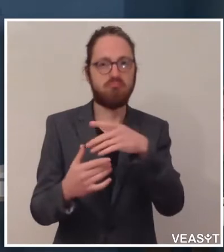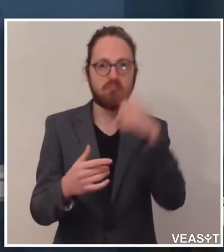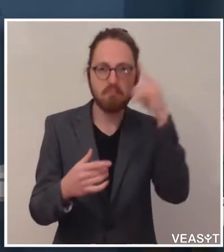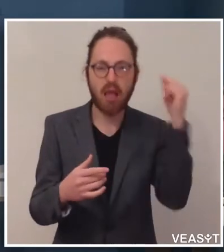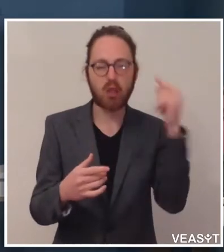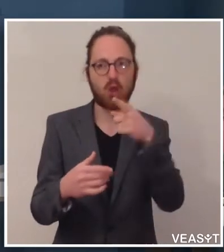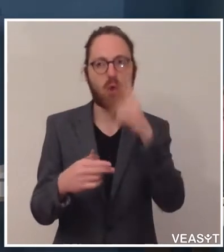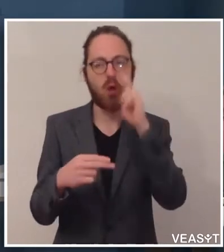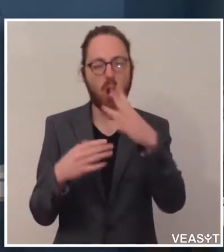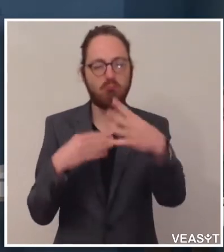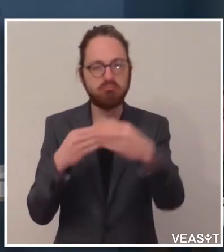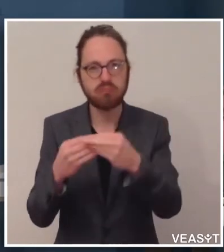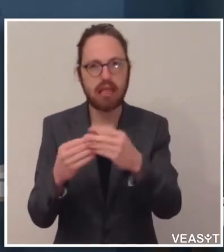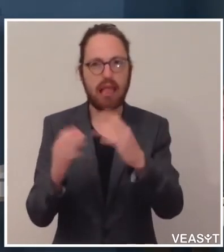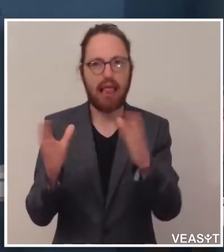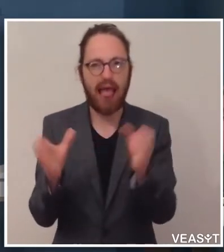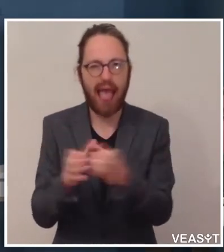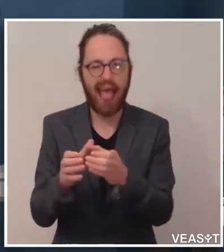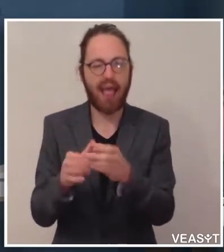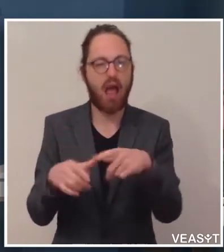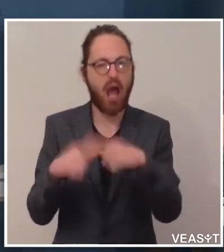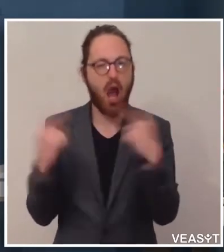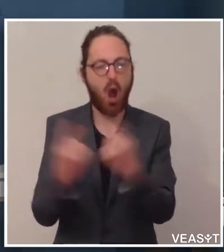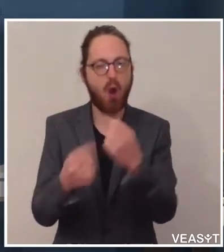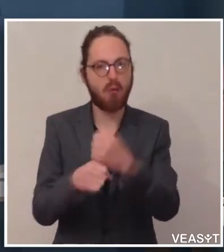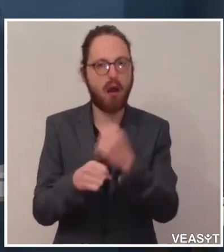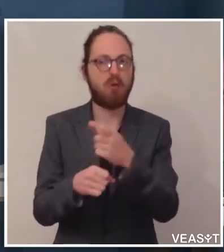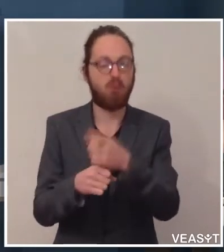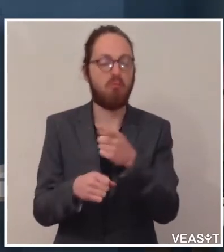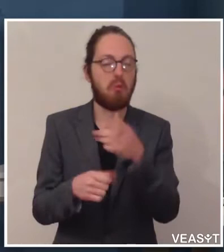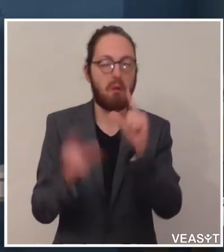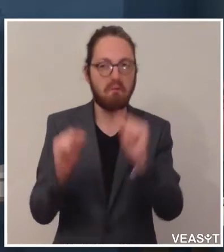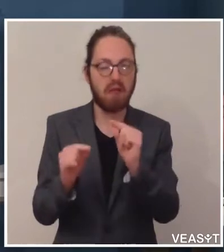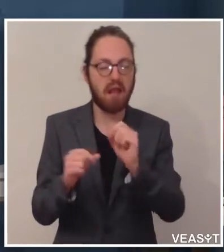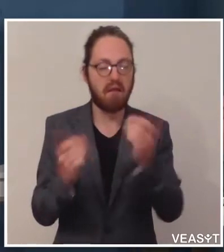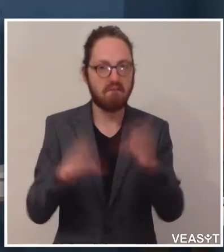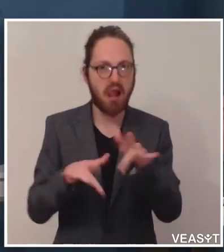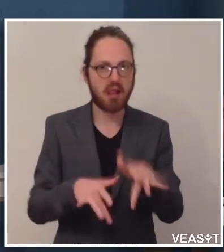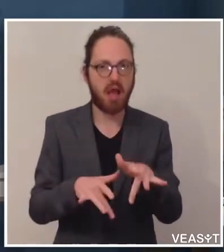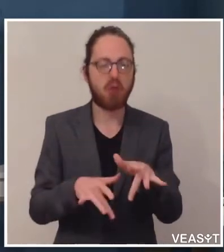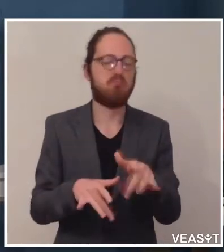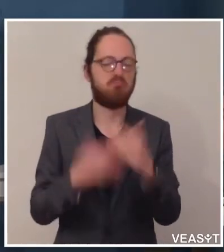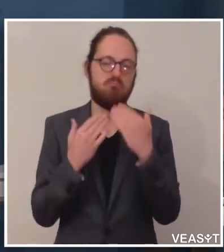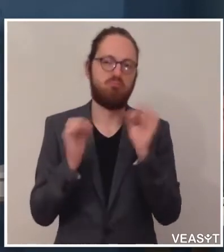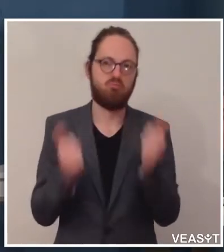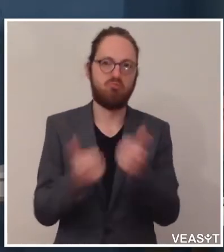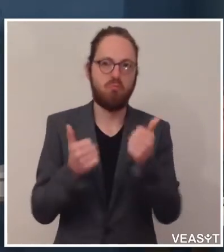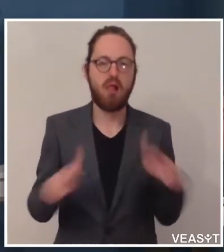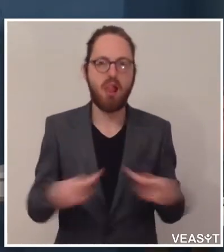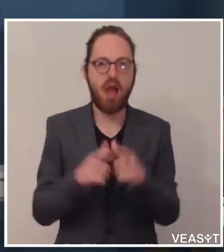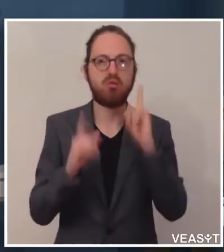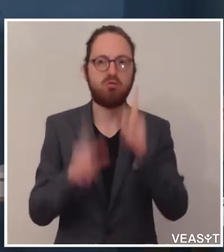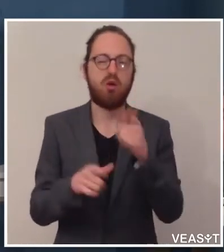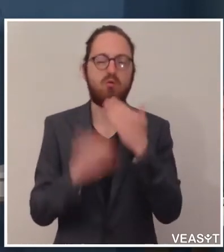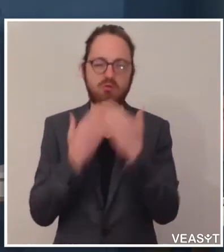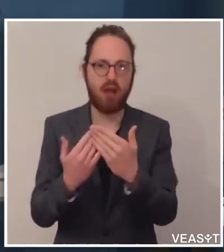großartige Leistung. Und an dieser Stelle ein herzliches Dankeschön. Vielleicht abschließend für diesen ersten Teil dann noch